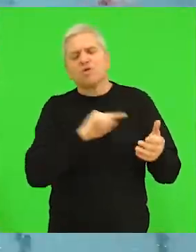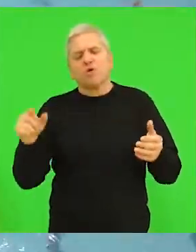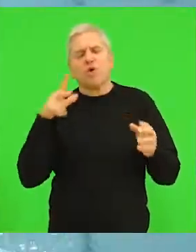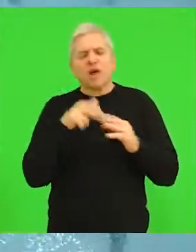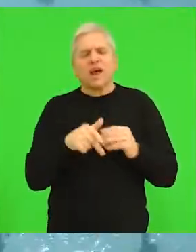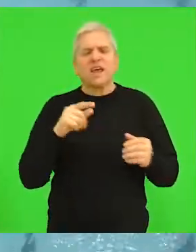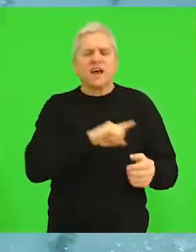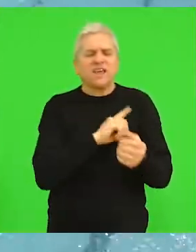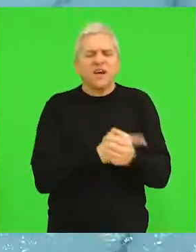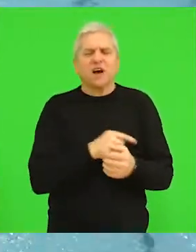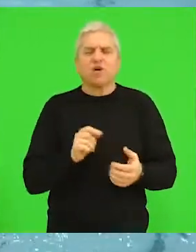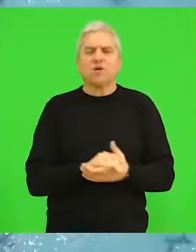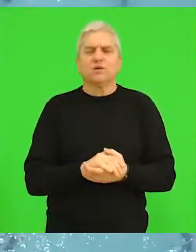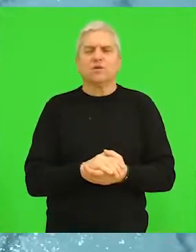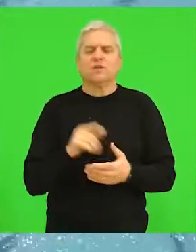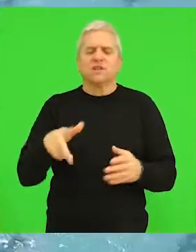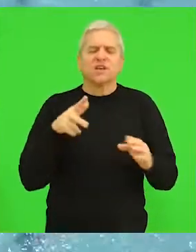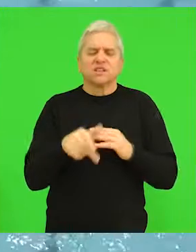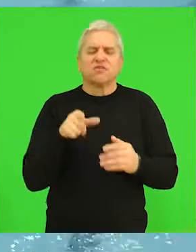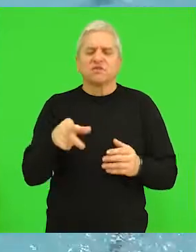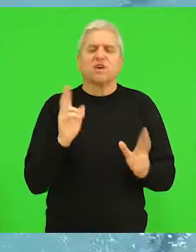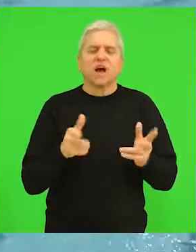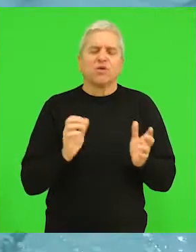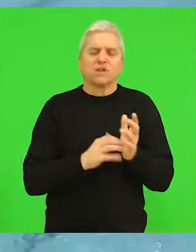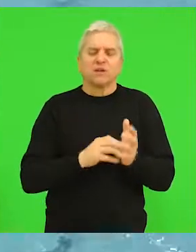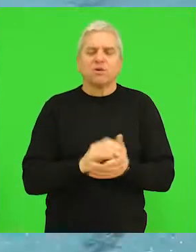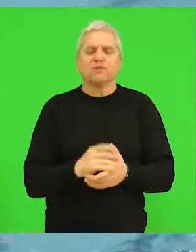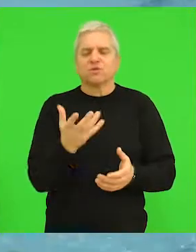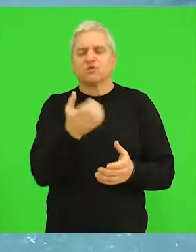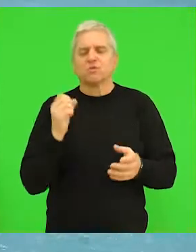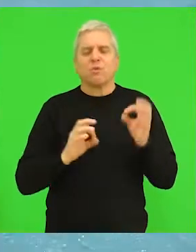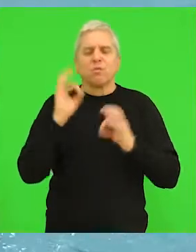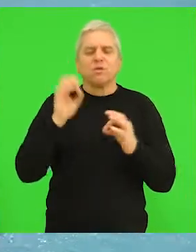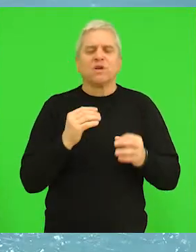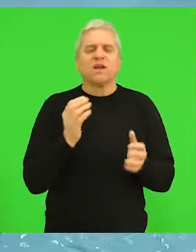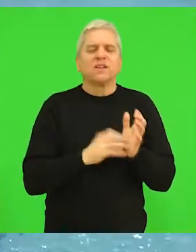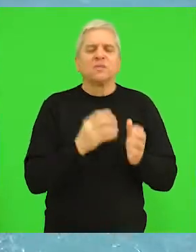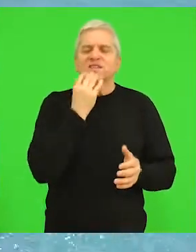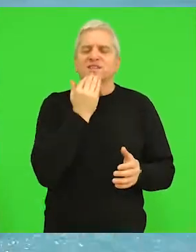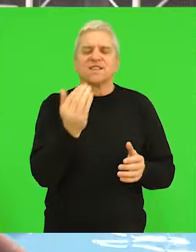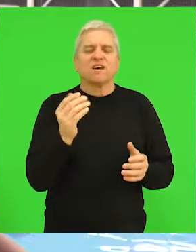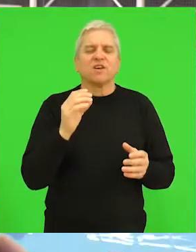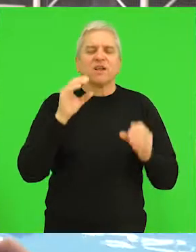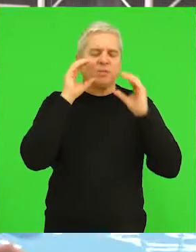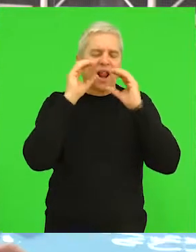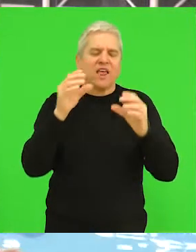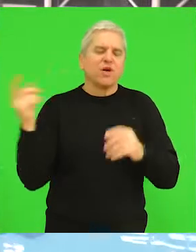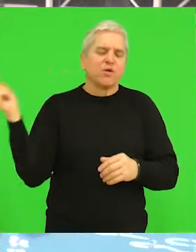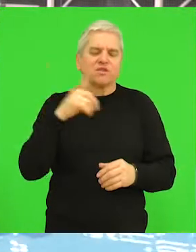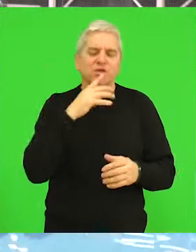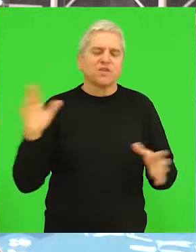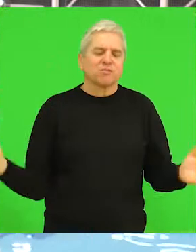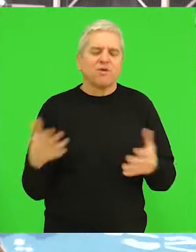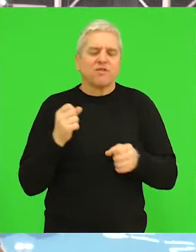kraja jako i da završimo to kako treba da uzmemo bodove. Htava bi da se zahvalim publici koja je došla koja je se